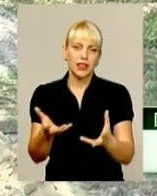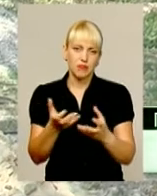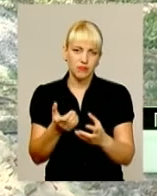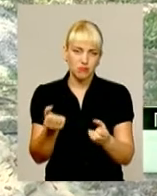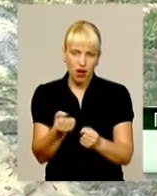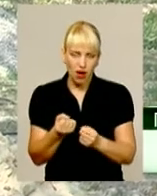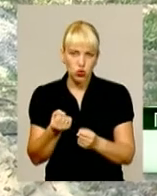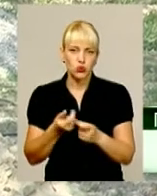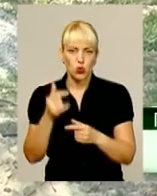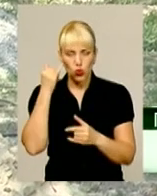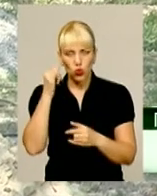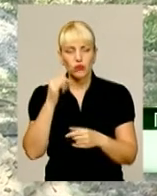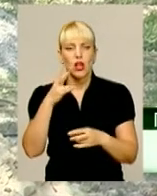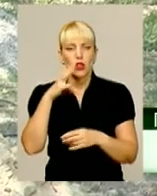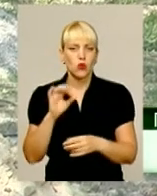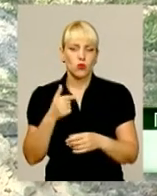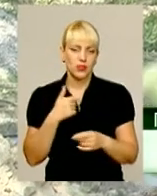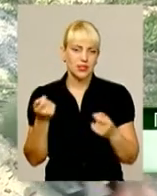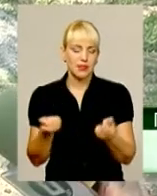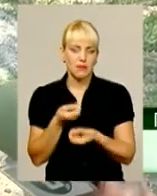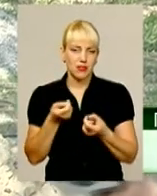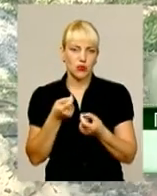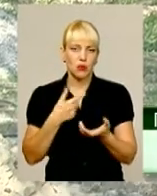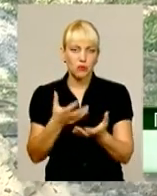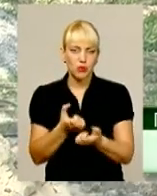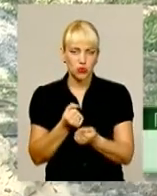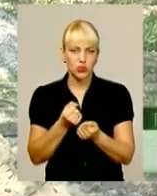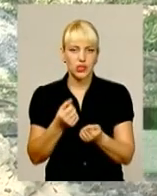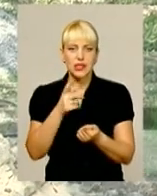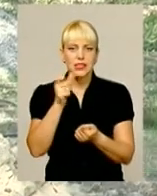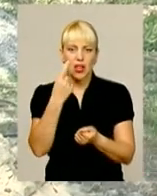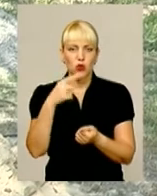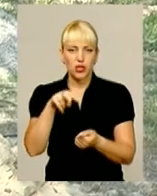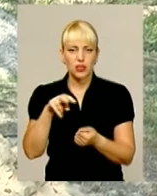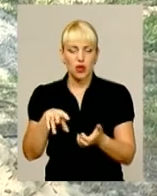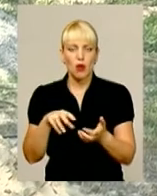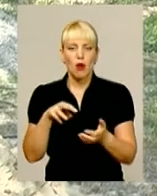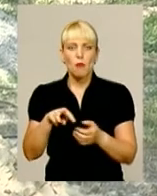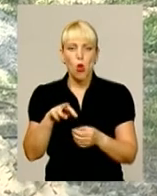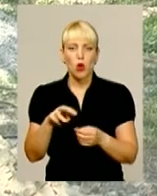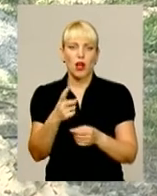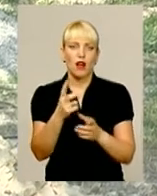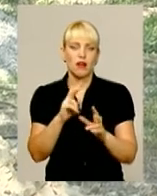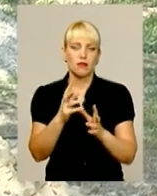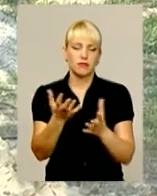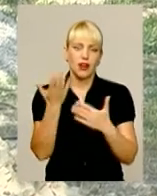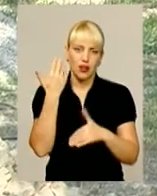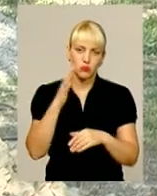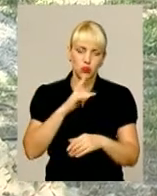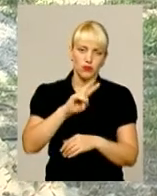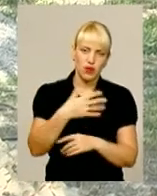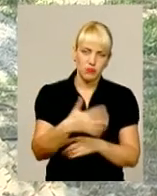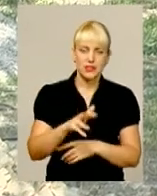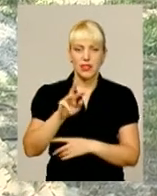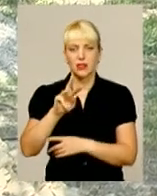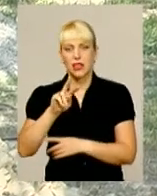цього. У нас дуже по низькій ціні приймається молоко. За якою ціною? Раніше приймалося по 2,50 і по 2,30. Цей місяць заплатили вже